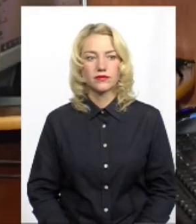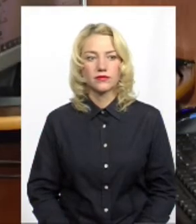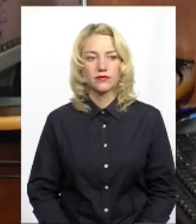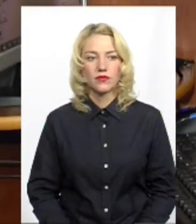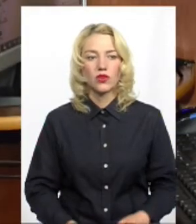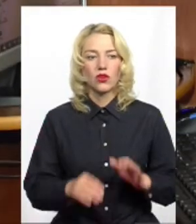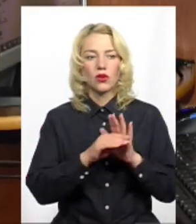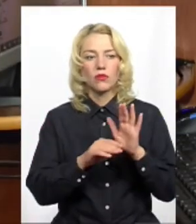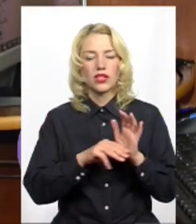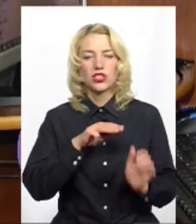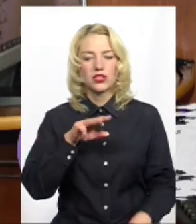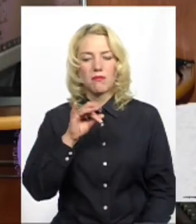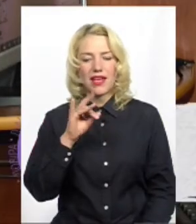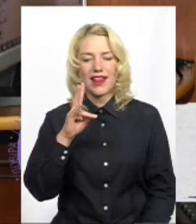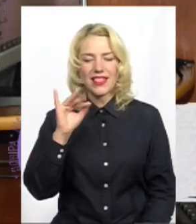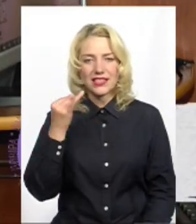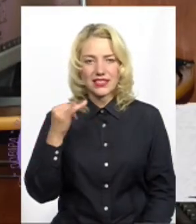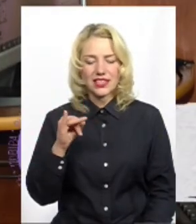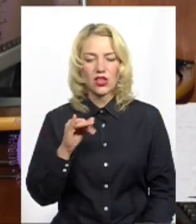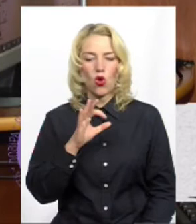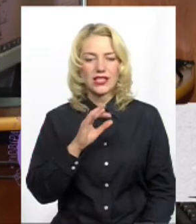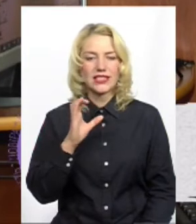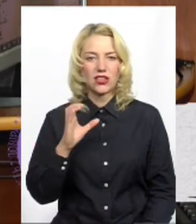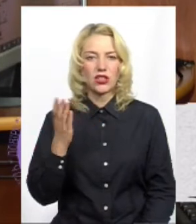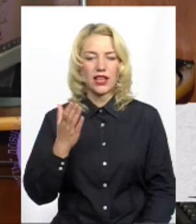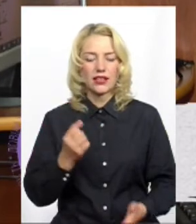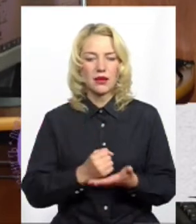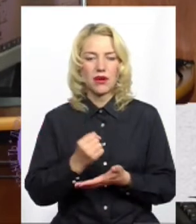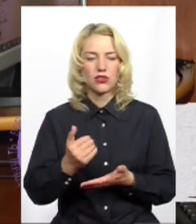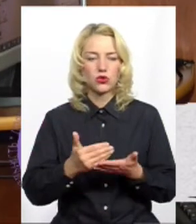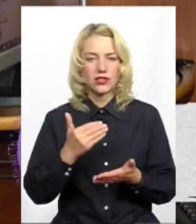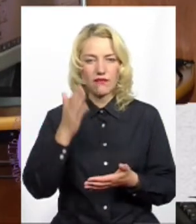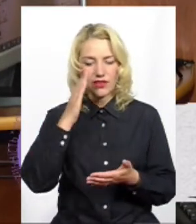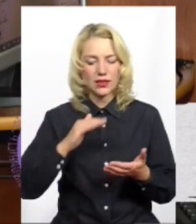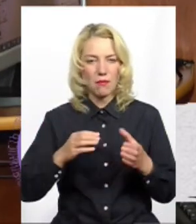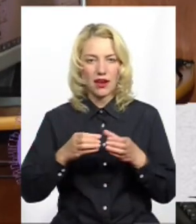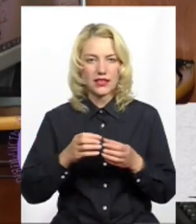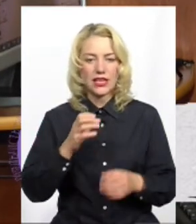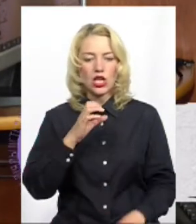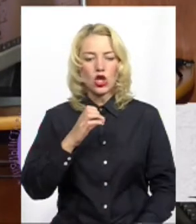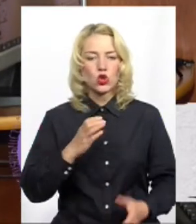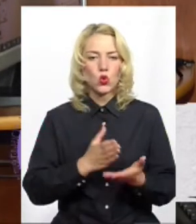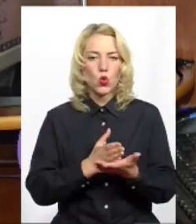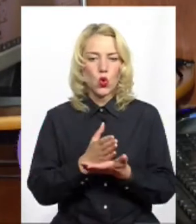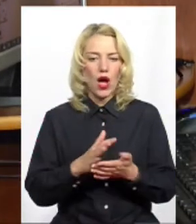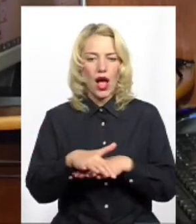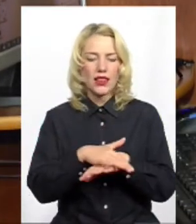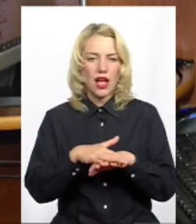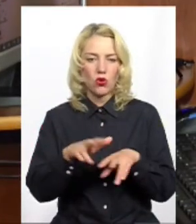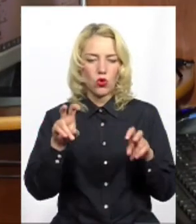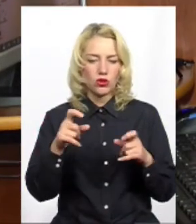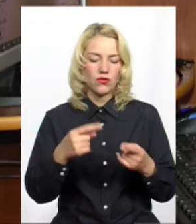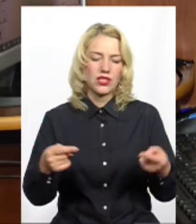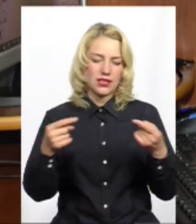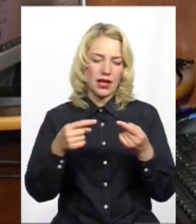Програма Жмеренецького Олексія Сергійовича, який балотується від партії «Слуга народу», загалом співпадає з програмою партії, є